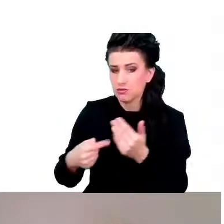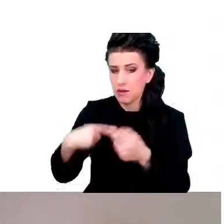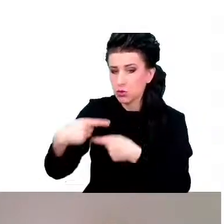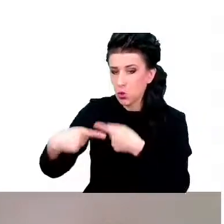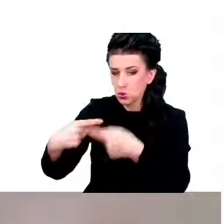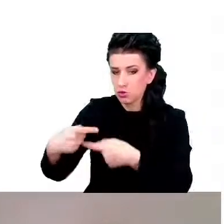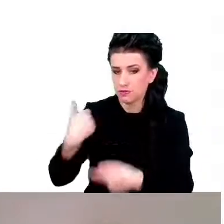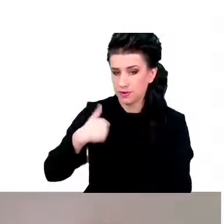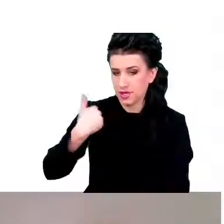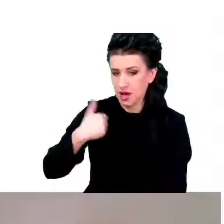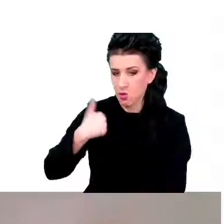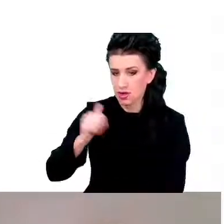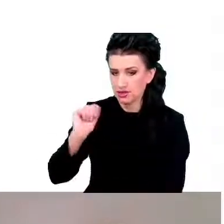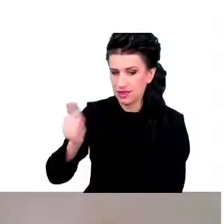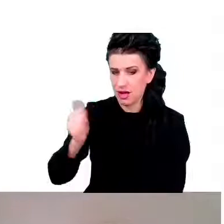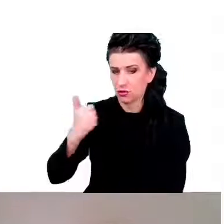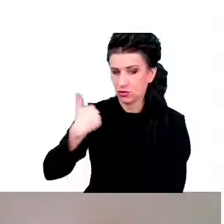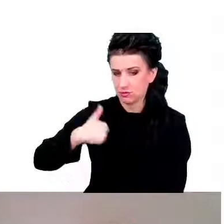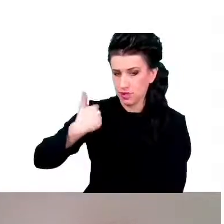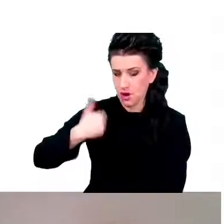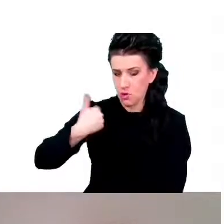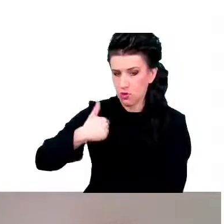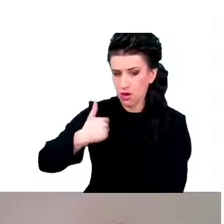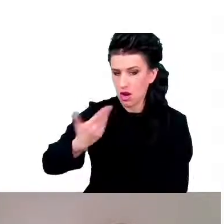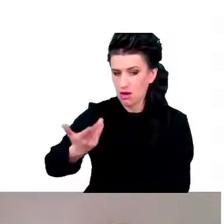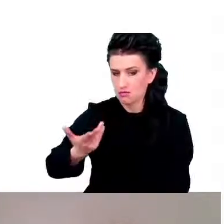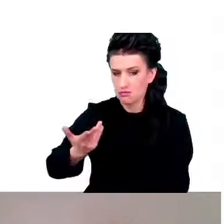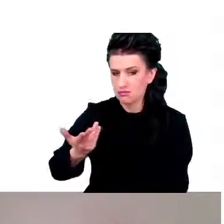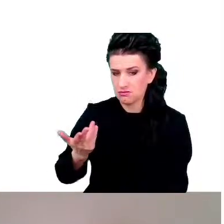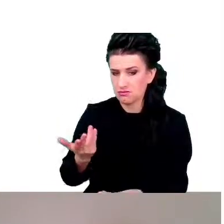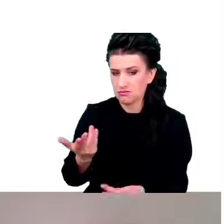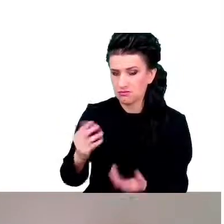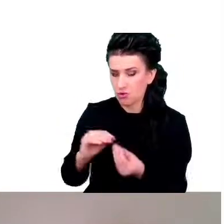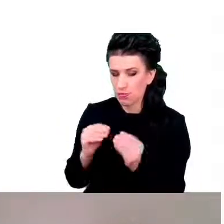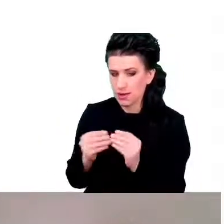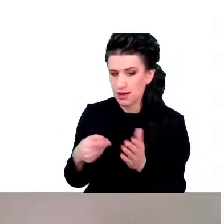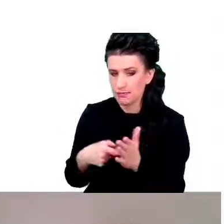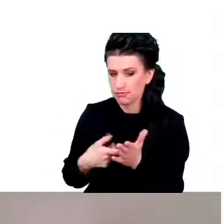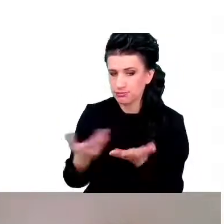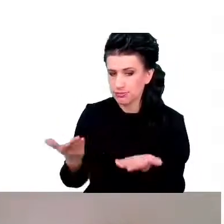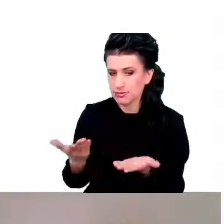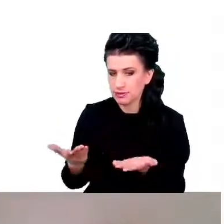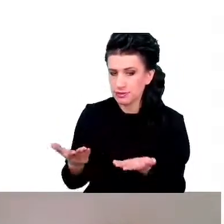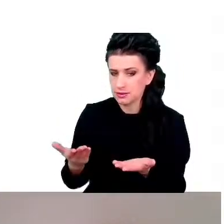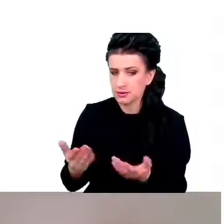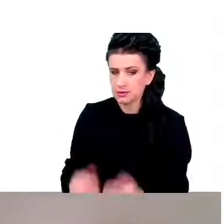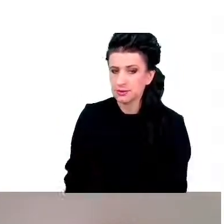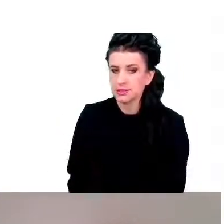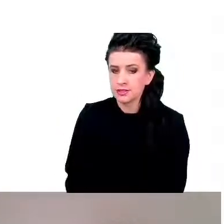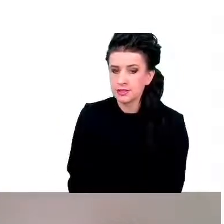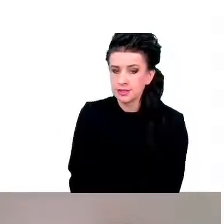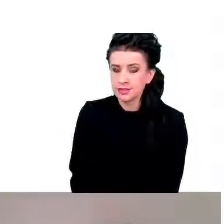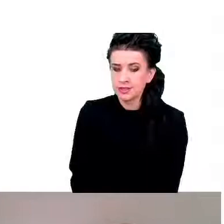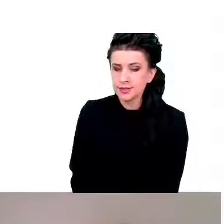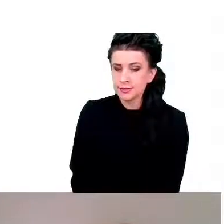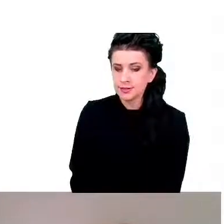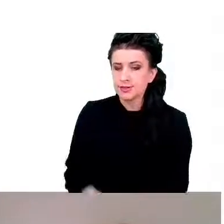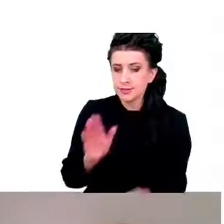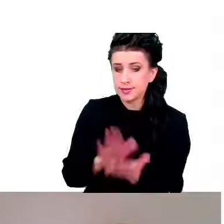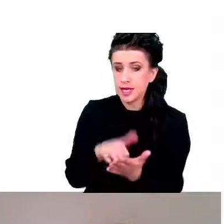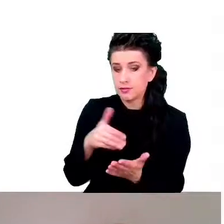jakość może ulec jakomuś zaburzeniu. tak na przykład może dojść do